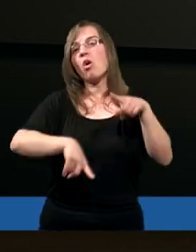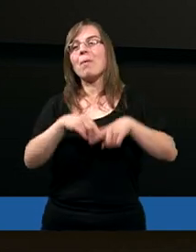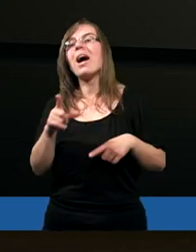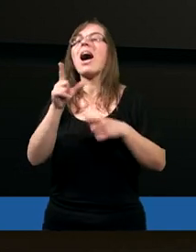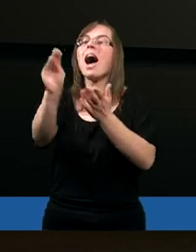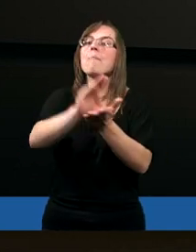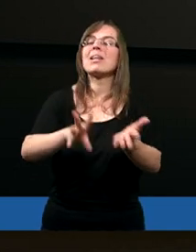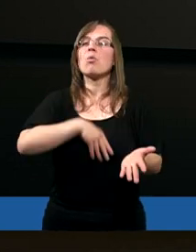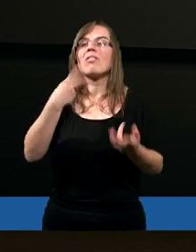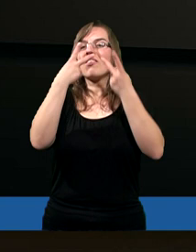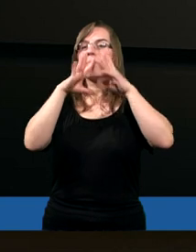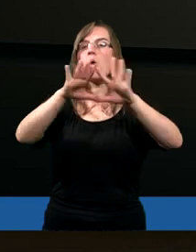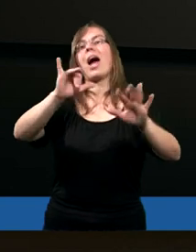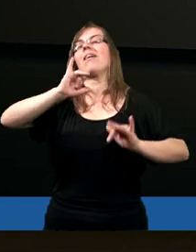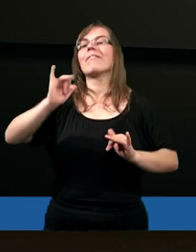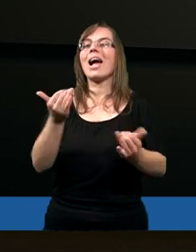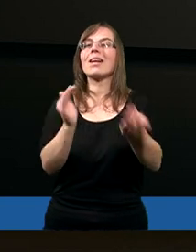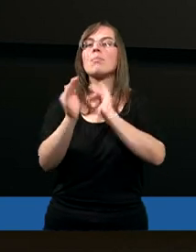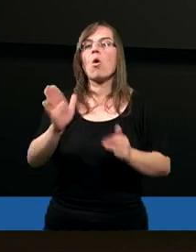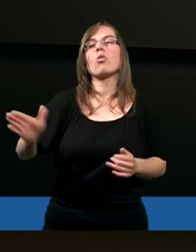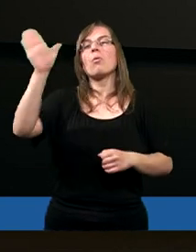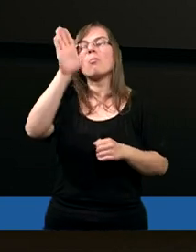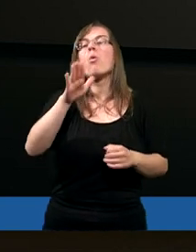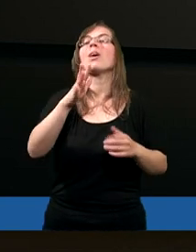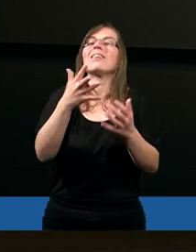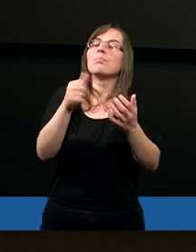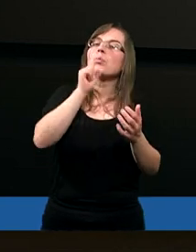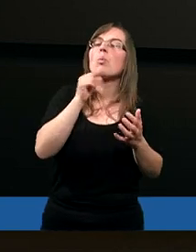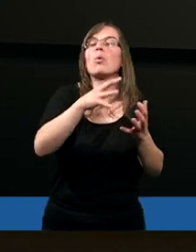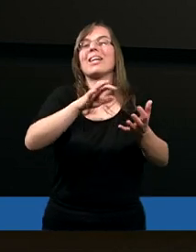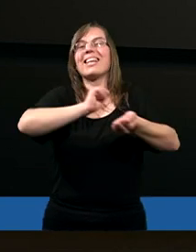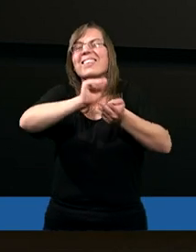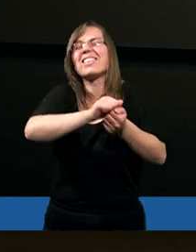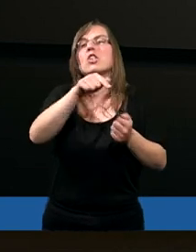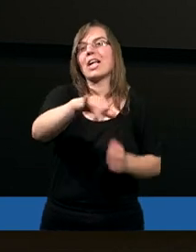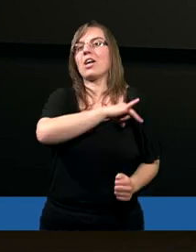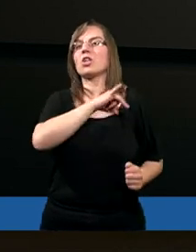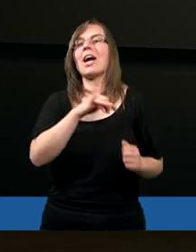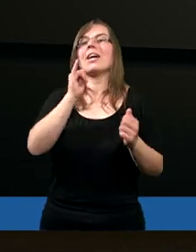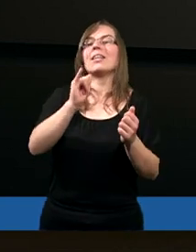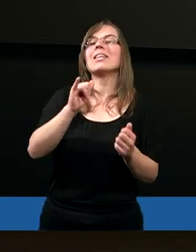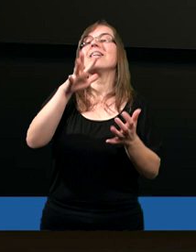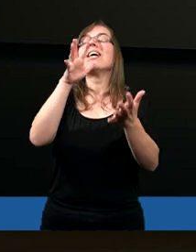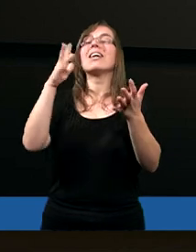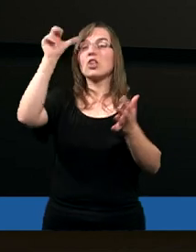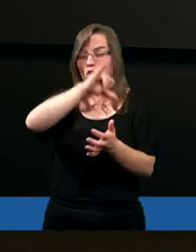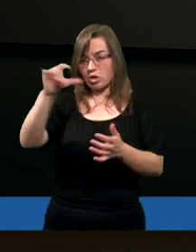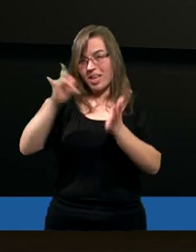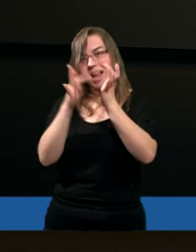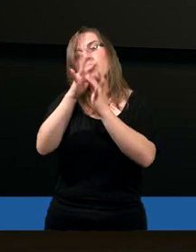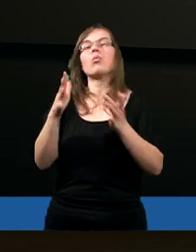to właśnie Pismo Święte pokazuje, w jaki sposób Pan Bóg zajmuje się tym grzechem i w jaki sposób Jezus zajmował się grzesznikami na co dzień.